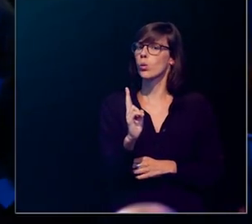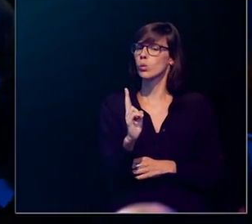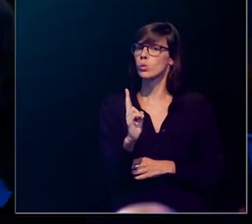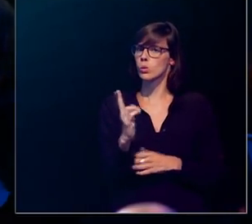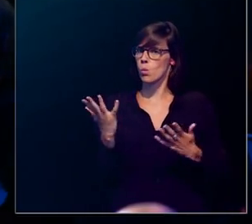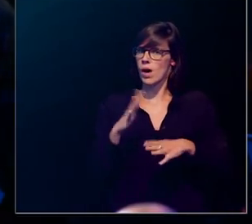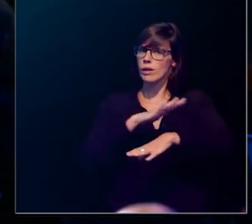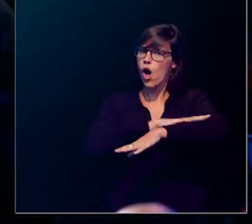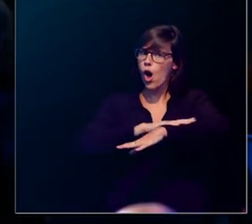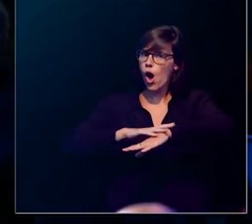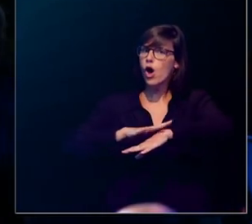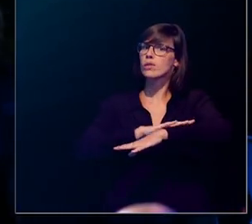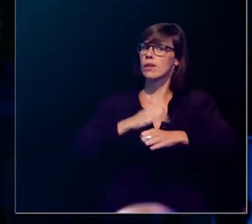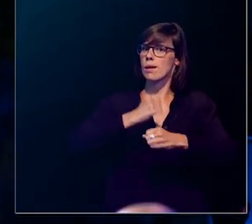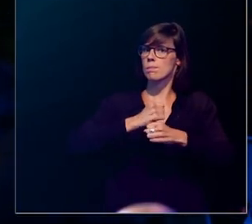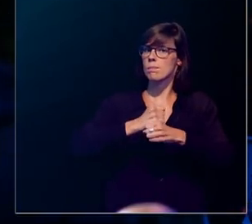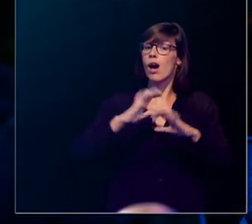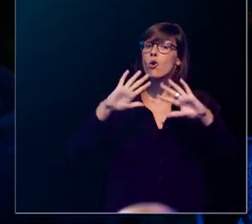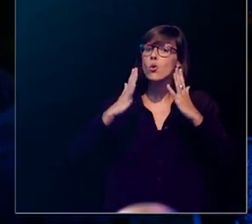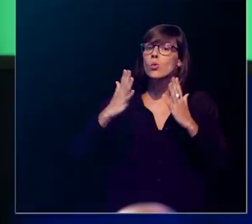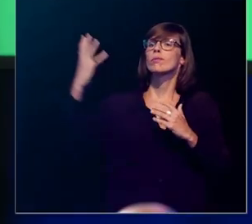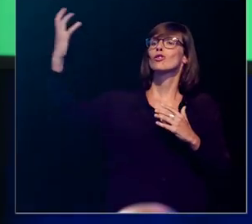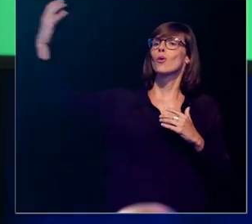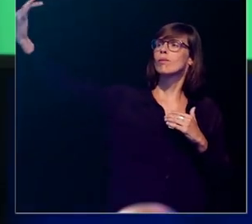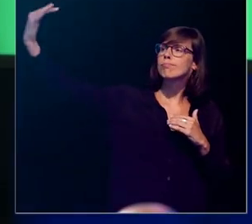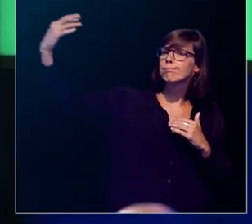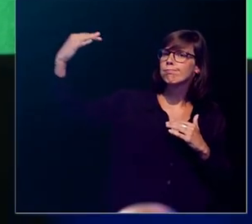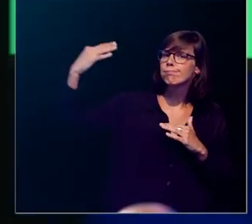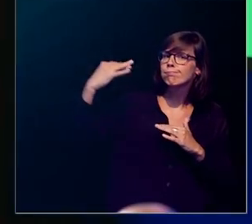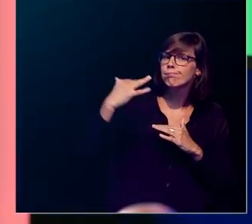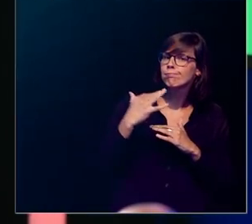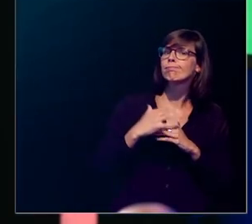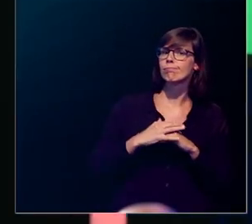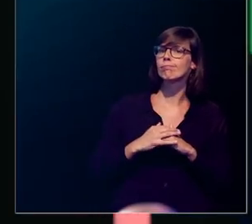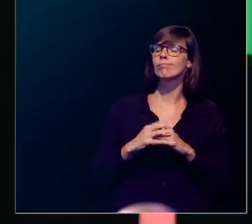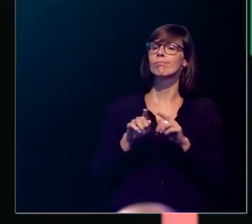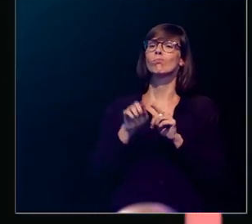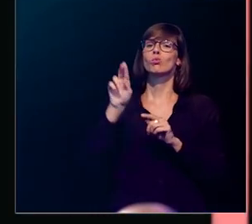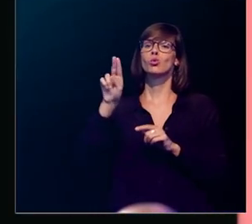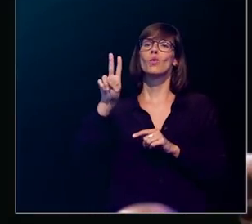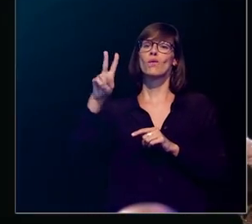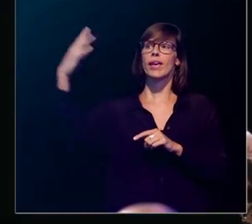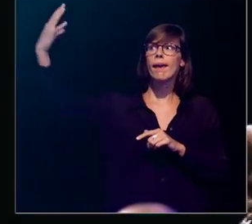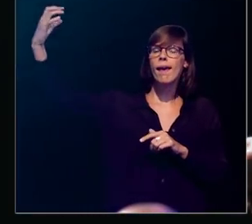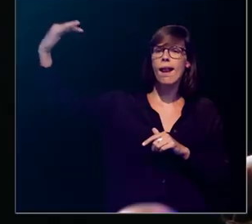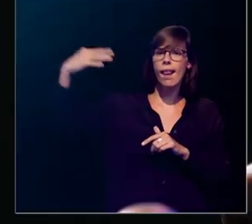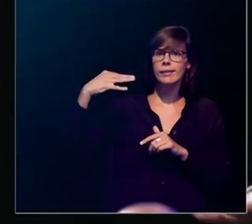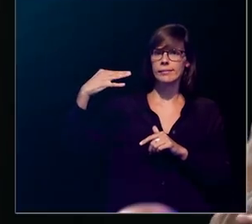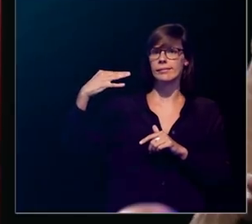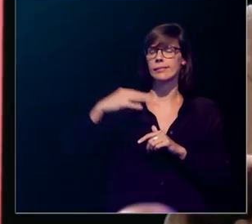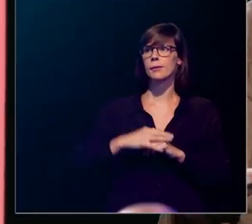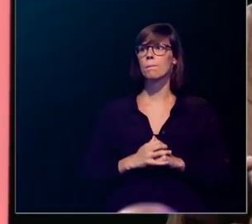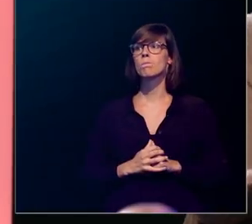onze huid onder invloed van zonnestralen, onder invloed van UV-licht. Wanneer